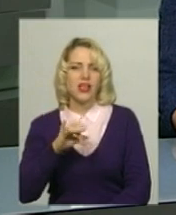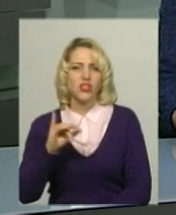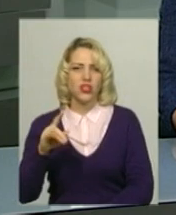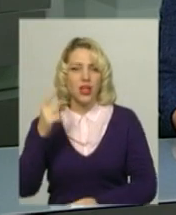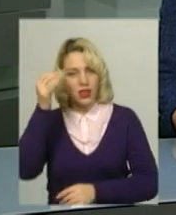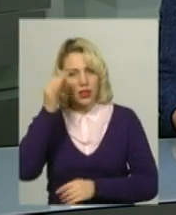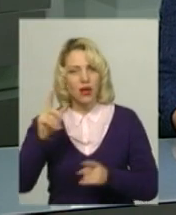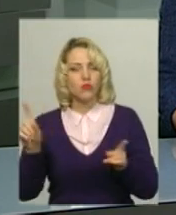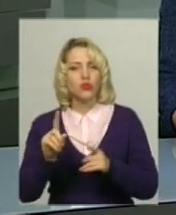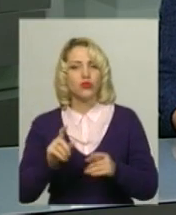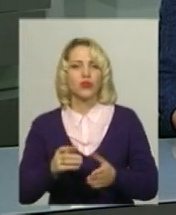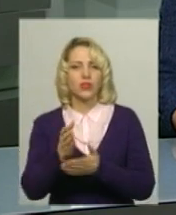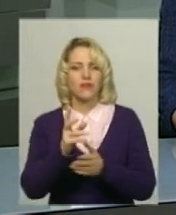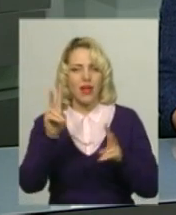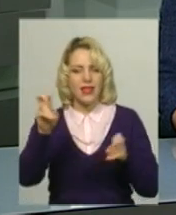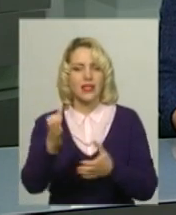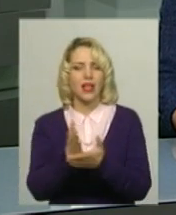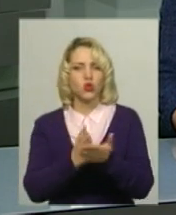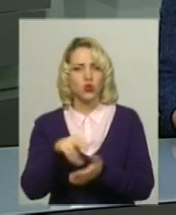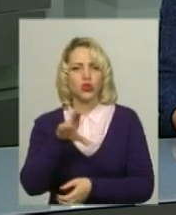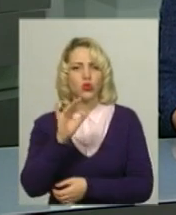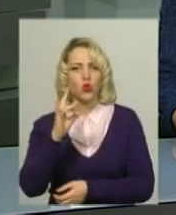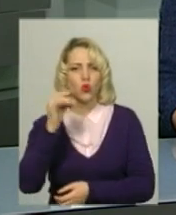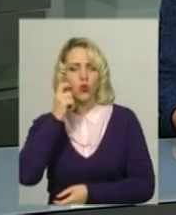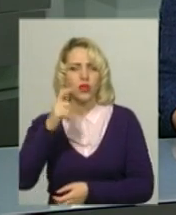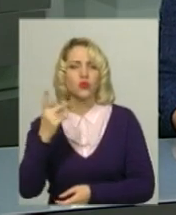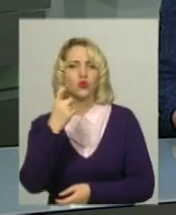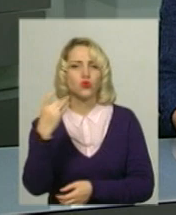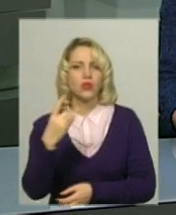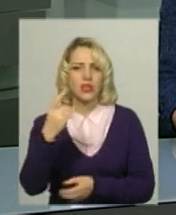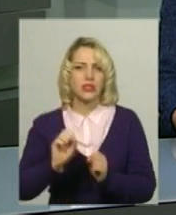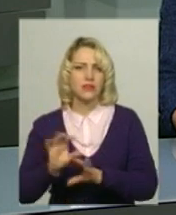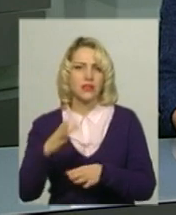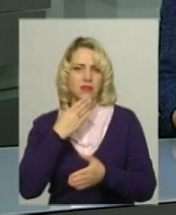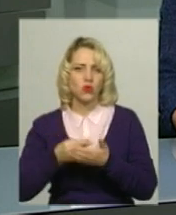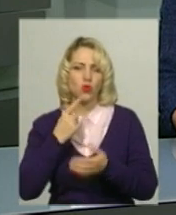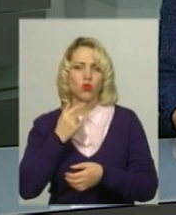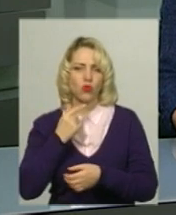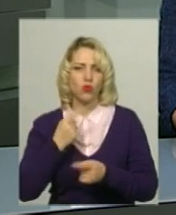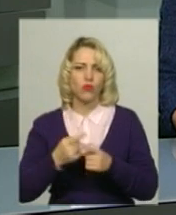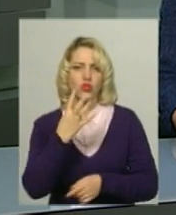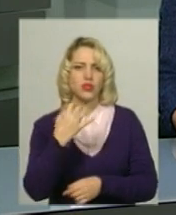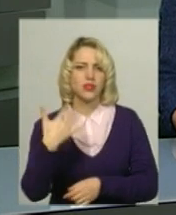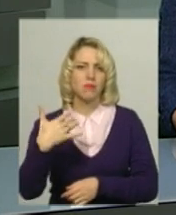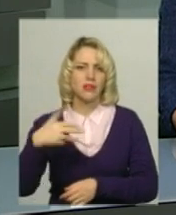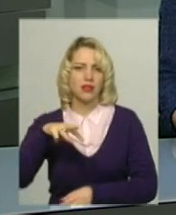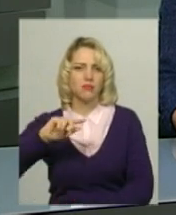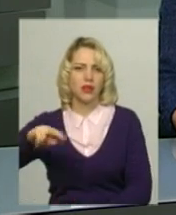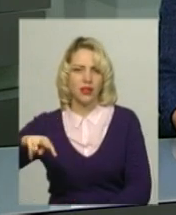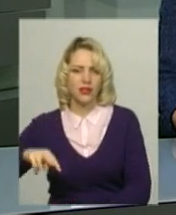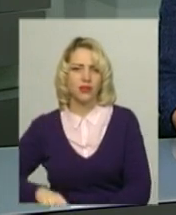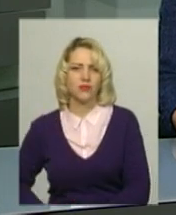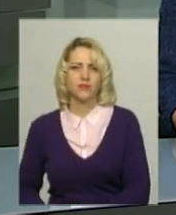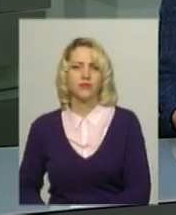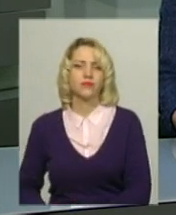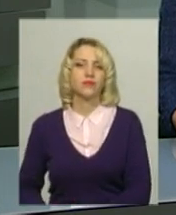Нагадаю, звання заслуженого донора України присуджують людям, які 100 разів здали максимально допустимі норми крові – 450 мл. Сілана